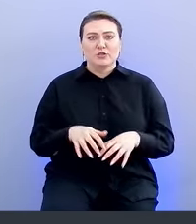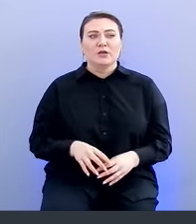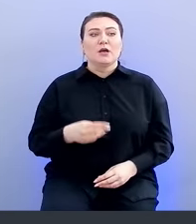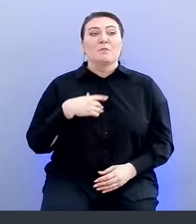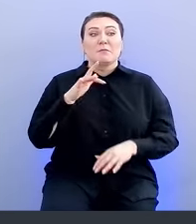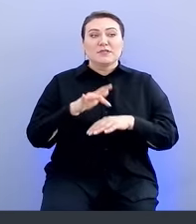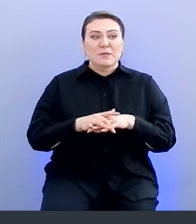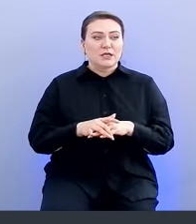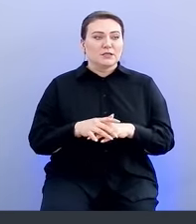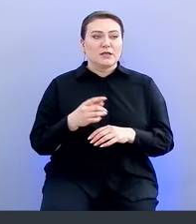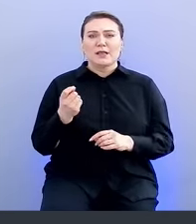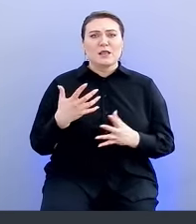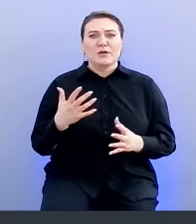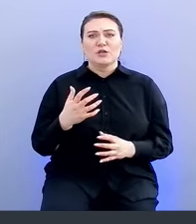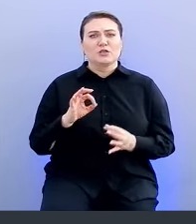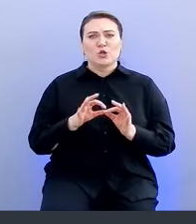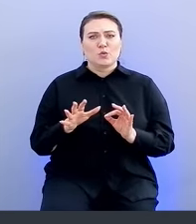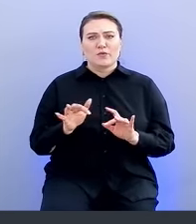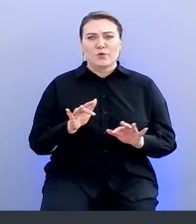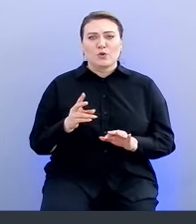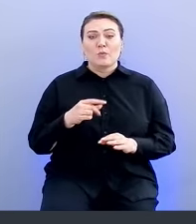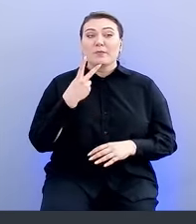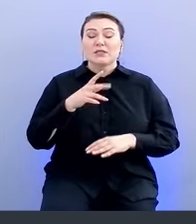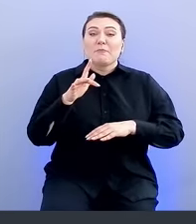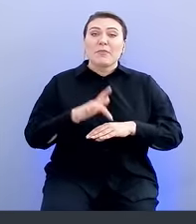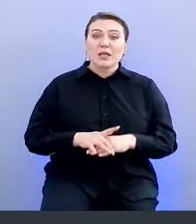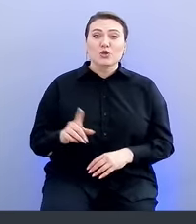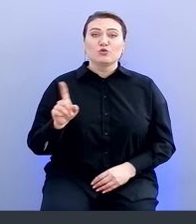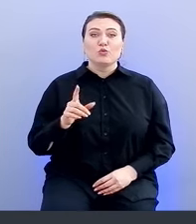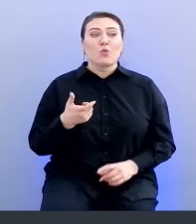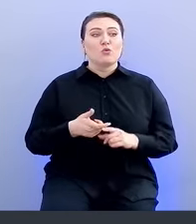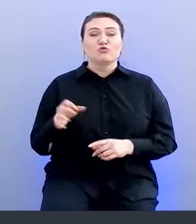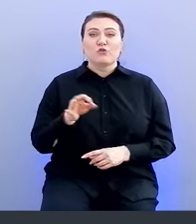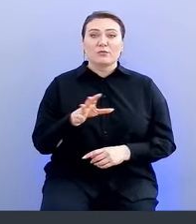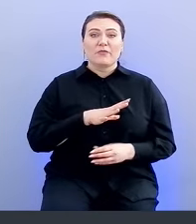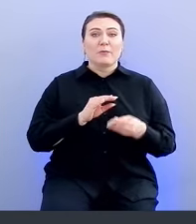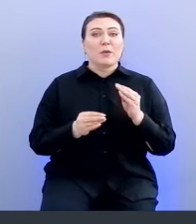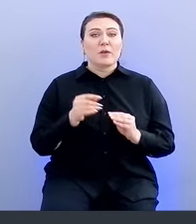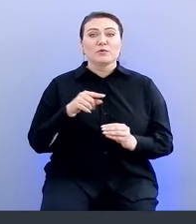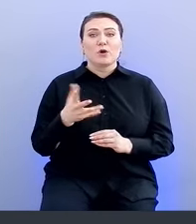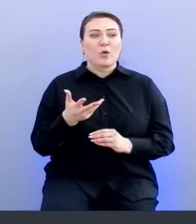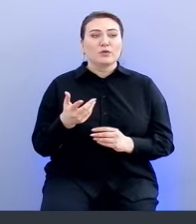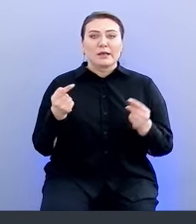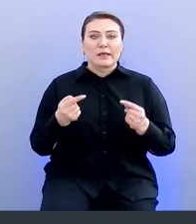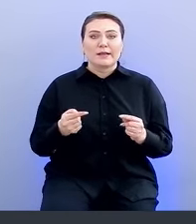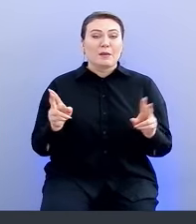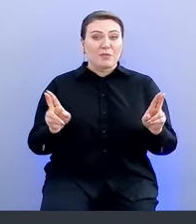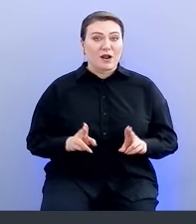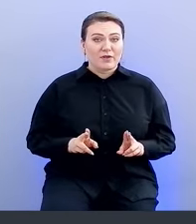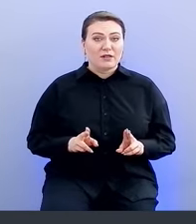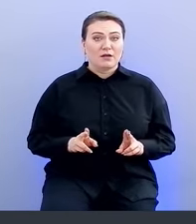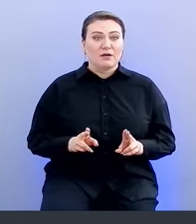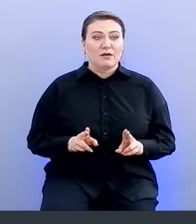заметили, она небольшая, несложная функциональность, но мы заметили, что очень часто бывает проблема с тем, что какое-то конкретное правило